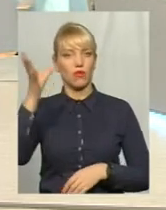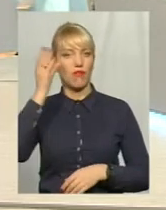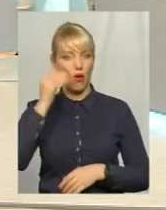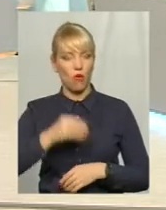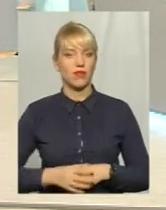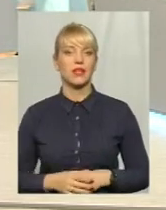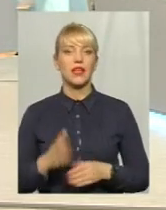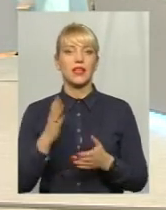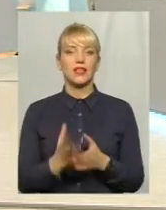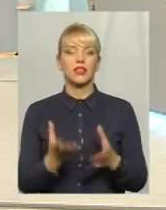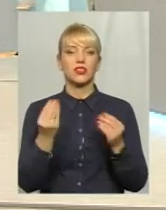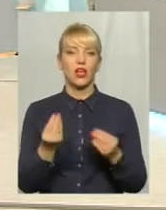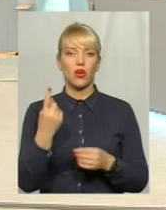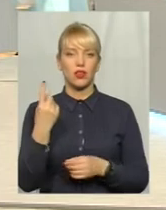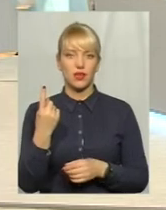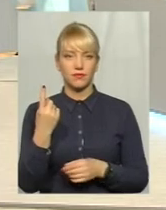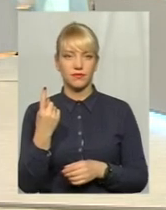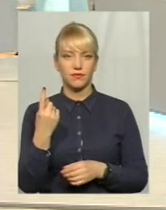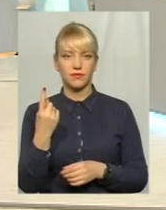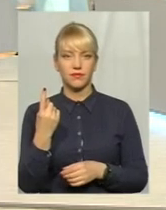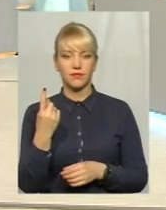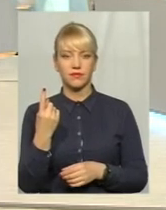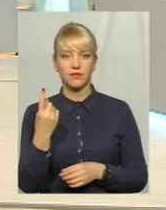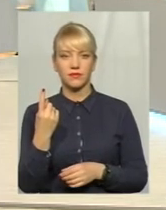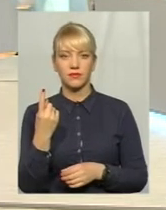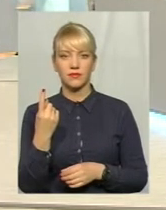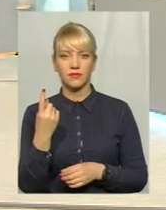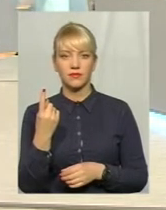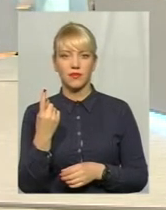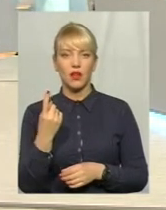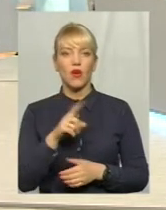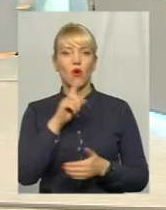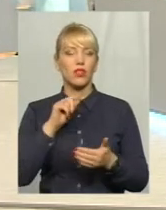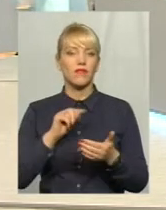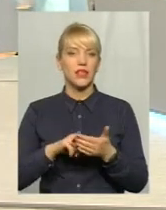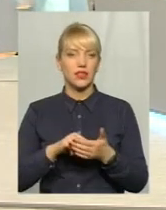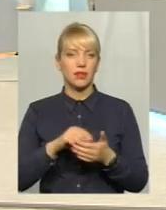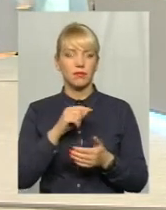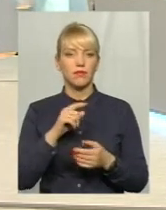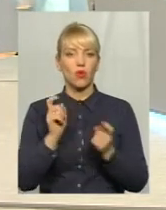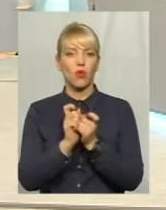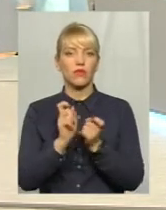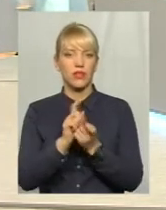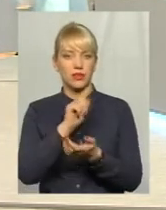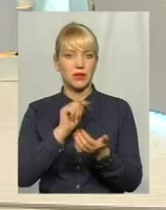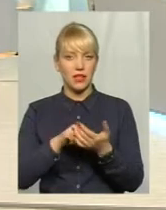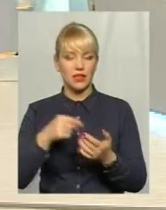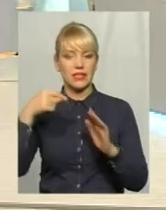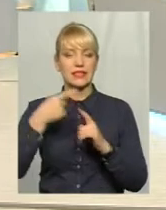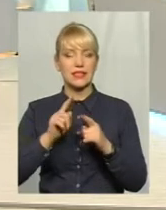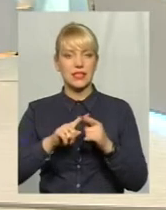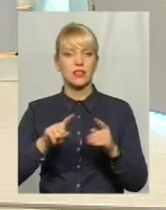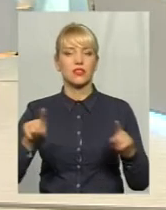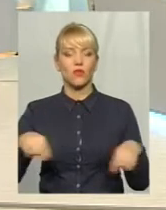Є ще одне конфліктне питання. Це все-таки створення